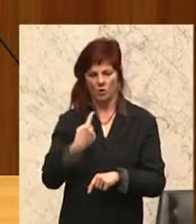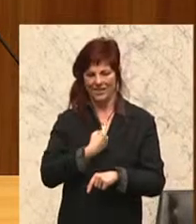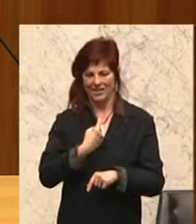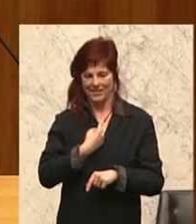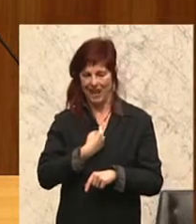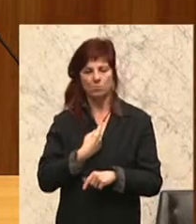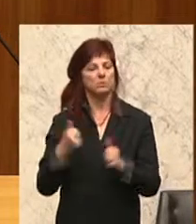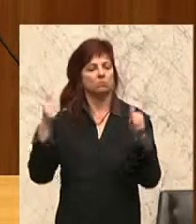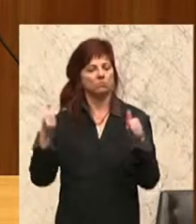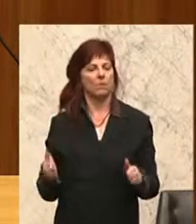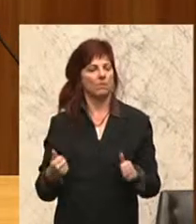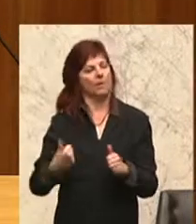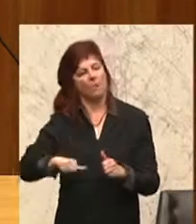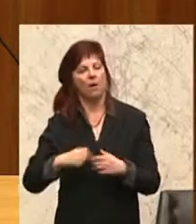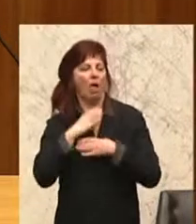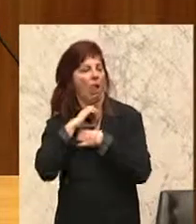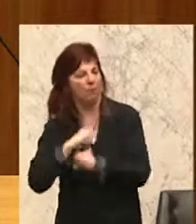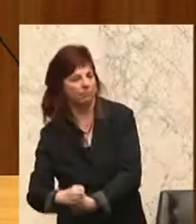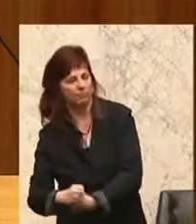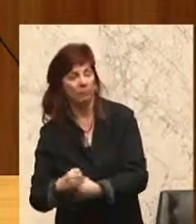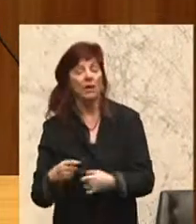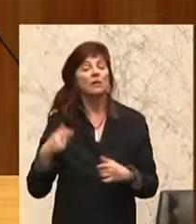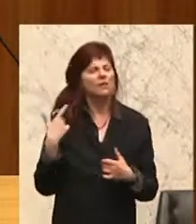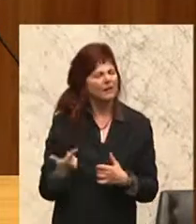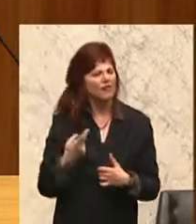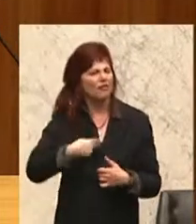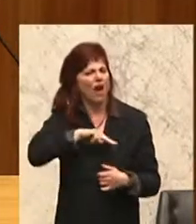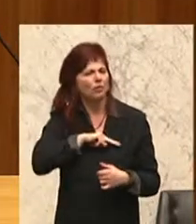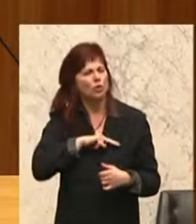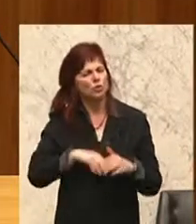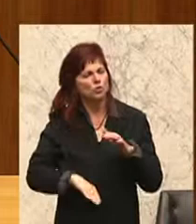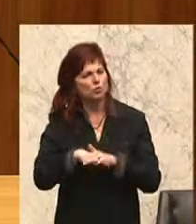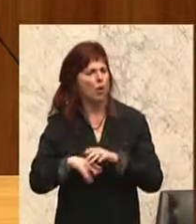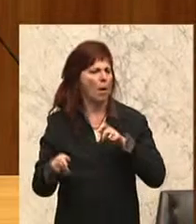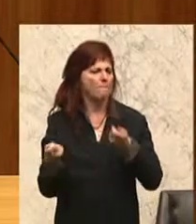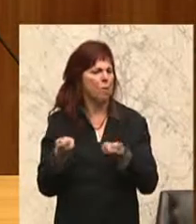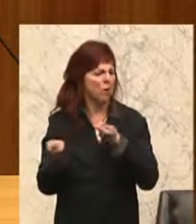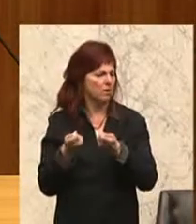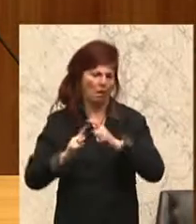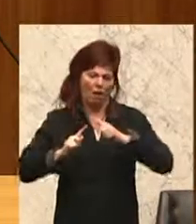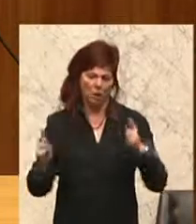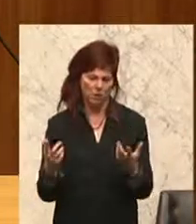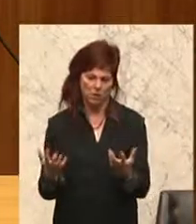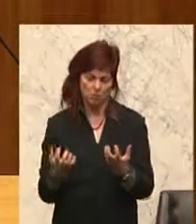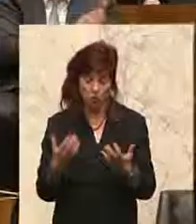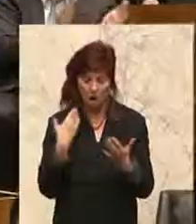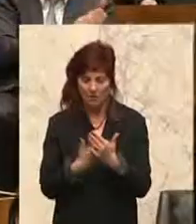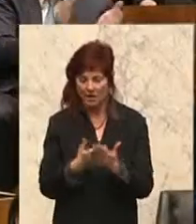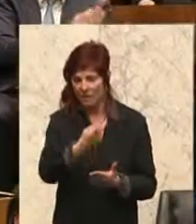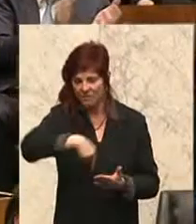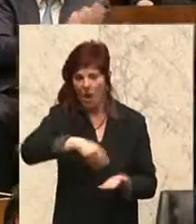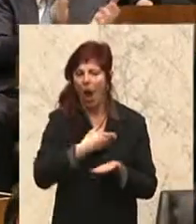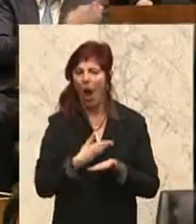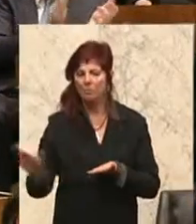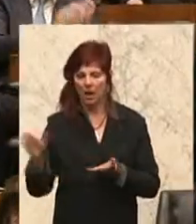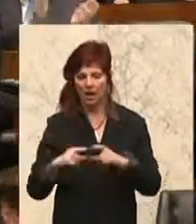Pleite sind. Das ist keine verantwortungsvolle Politik, wie wir sie uns wünschen und daher lehnen wir auch die heutige Zypernhilfe ab. Vielen